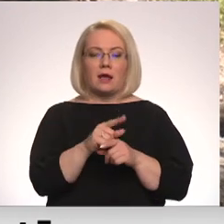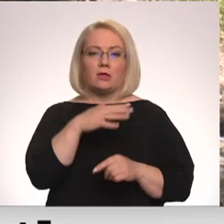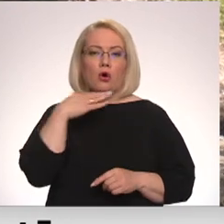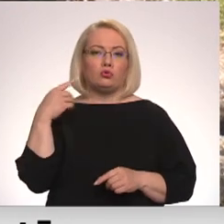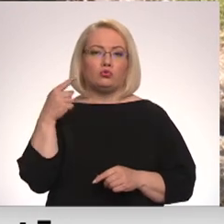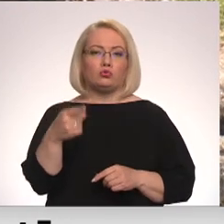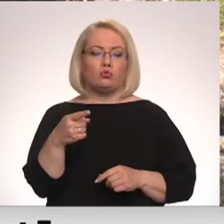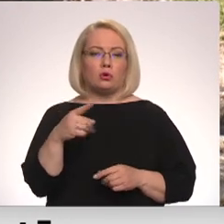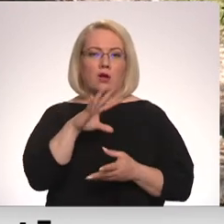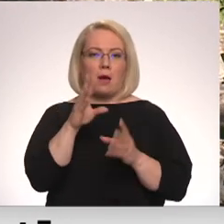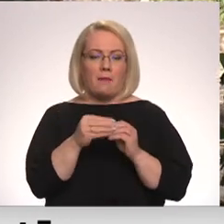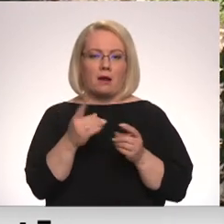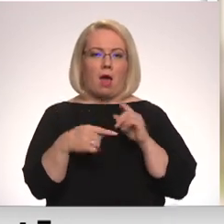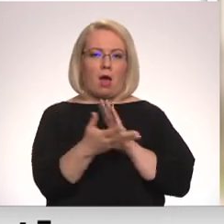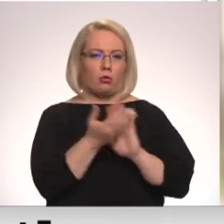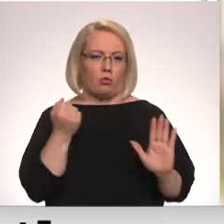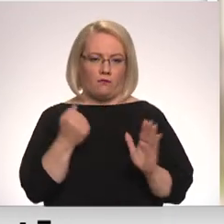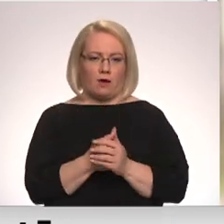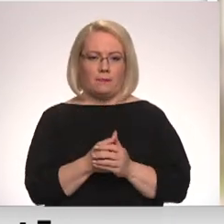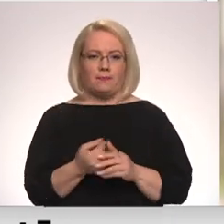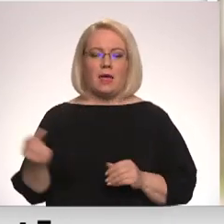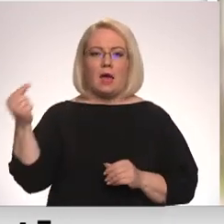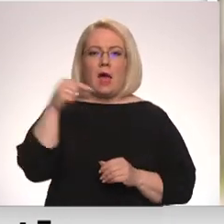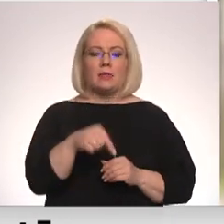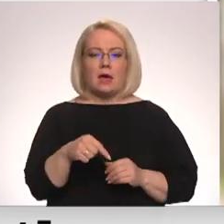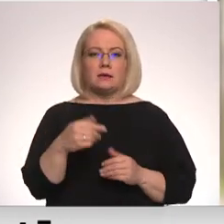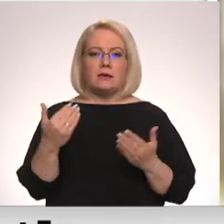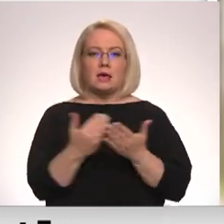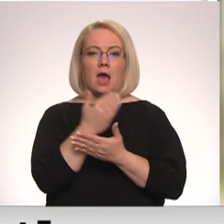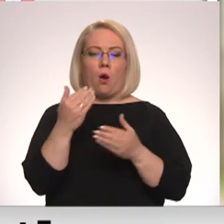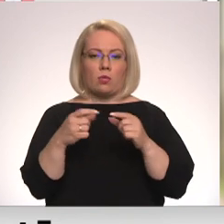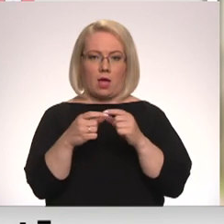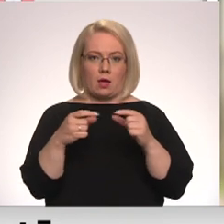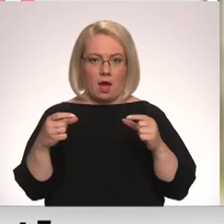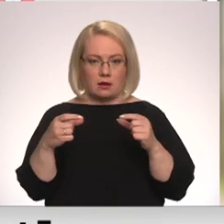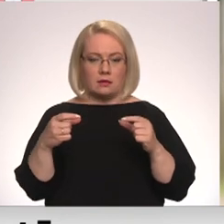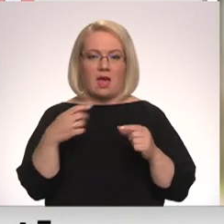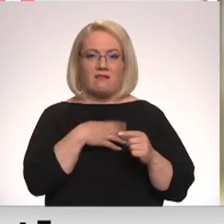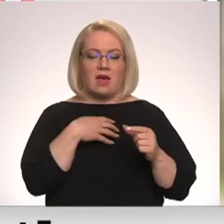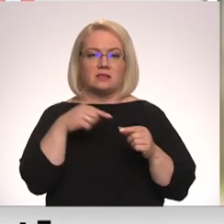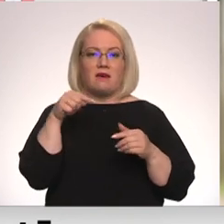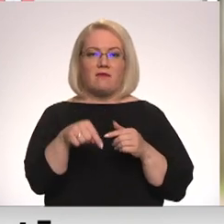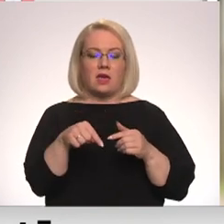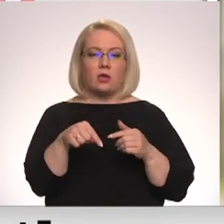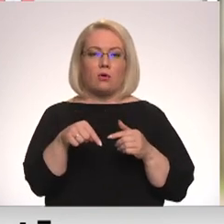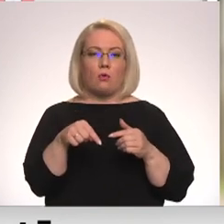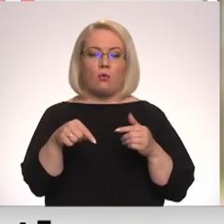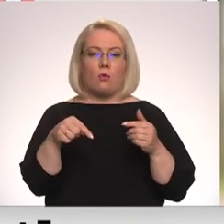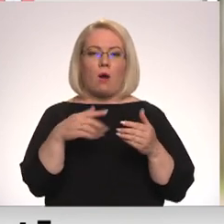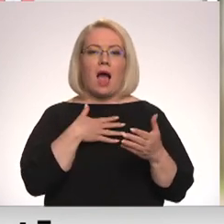apmērā tomēr ir izdevies atgūt. Atnāca jauna karte, maksājuma karte. Vajadzēja viņu aktivizēt internetbankā.